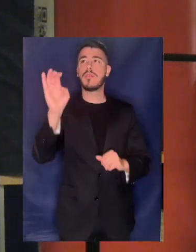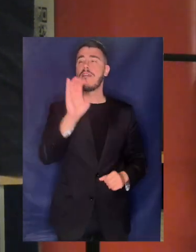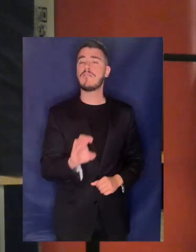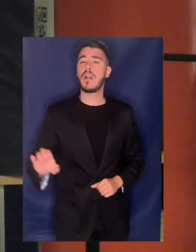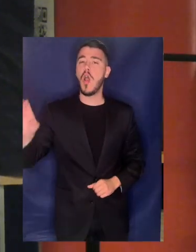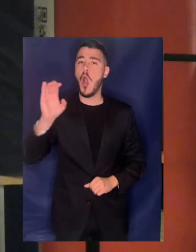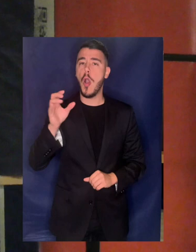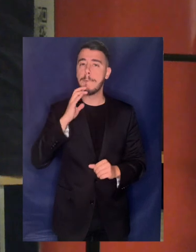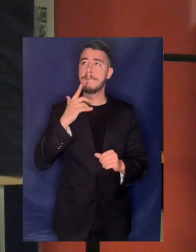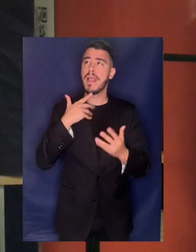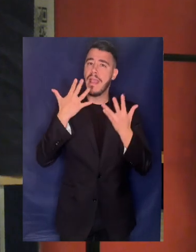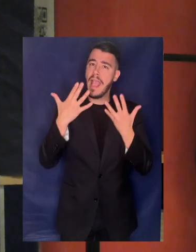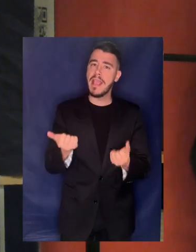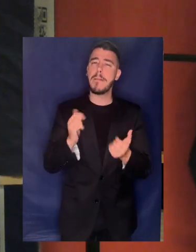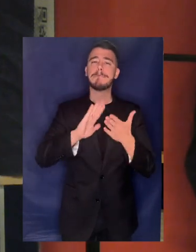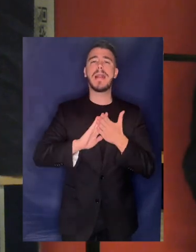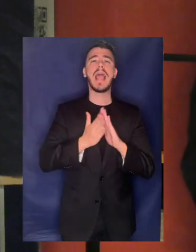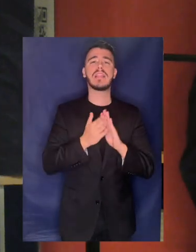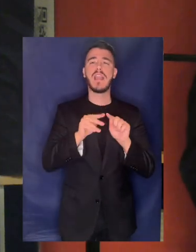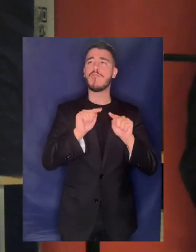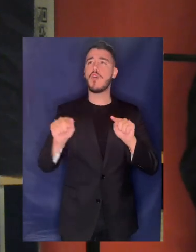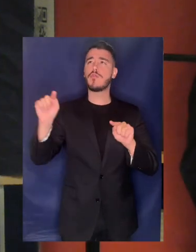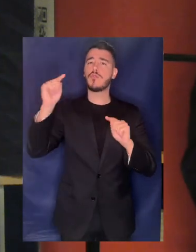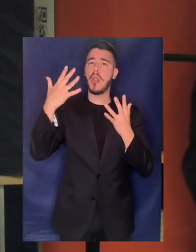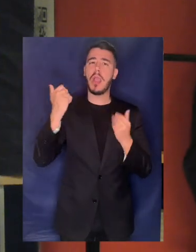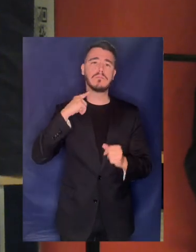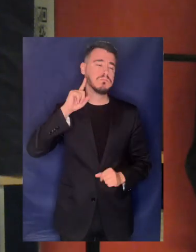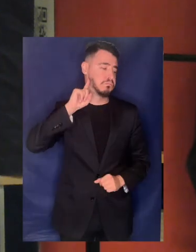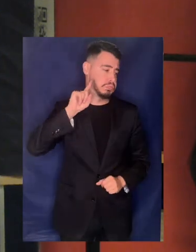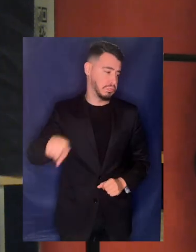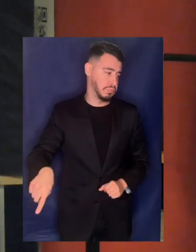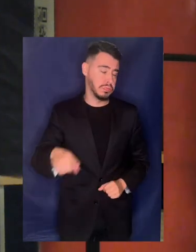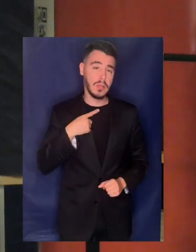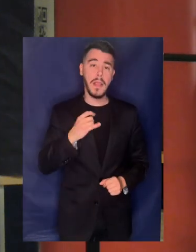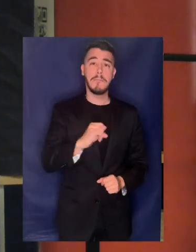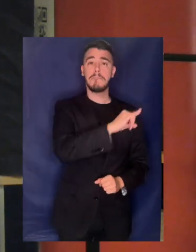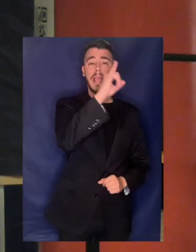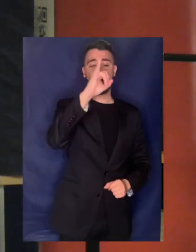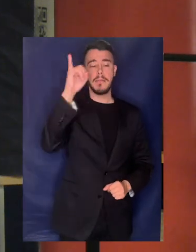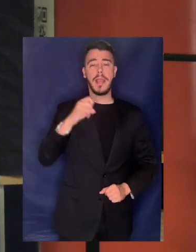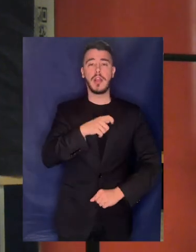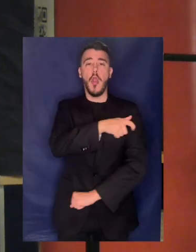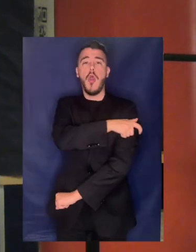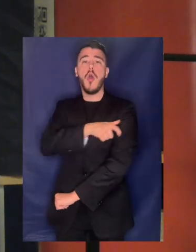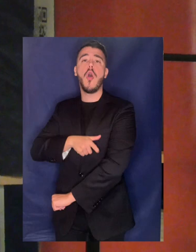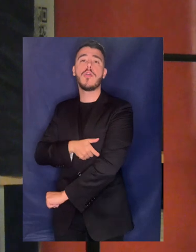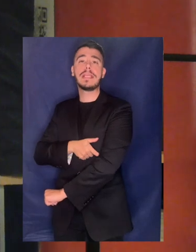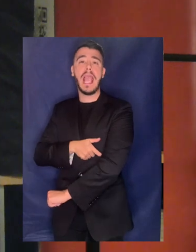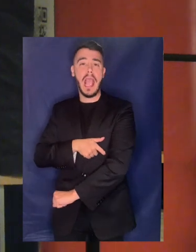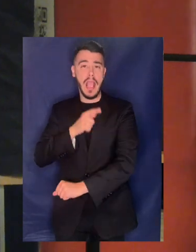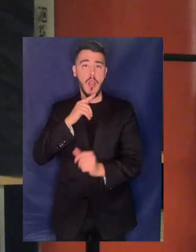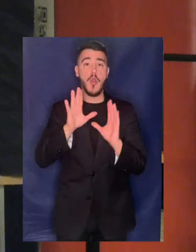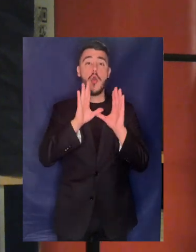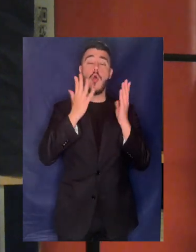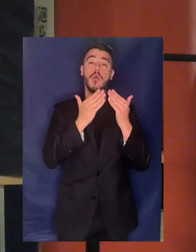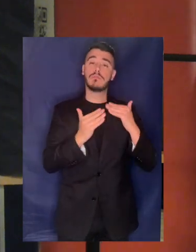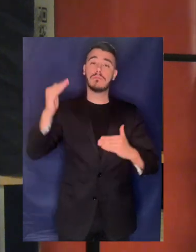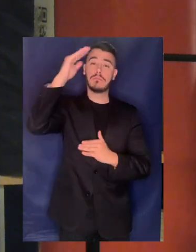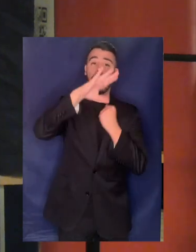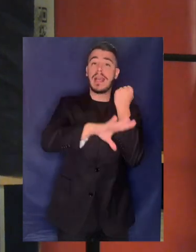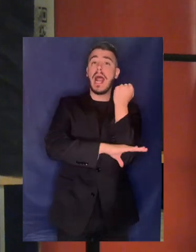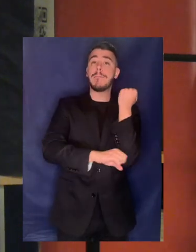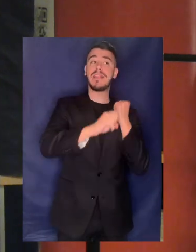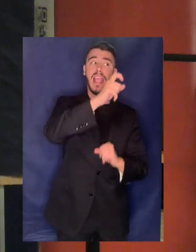κλείνει τα αυτιά της της εκκλήσης ακόμα και του γενικού γραμματέα του ΟΗΕ του Αντώνιου Γουτιέρες δεν είναι μέλος του εκτελεστικού γραφείου και της πολιτικής γραμματείας Αντώνιου